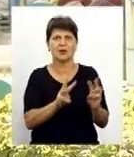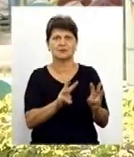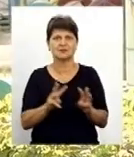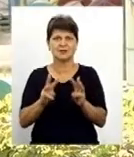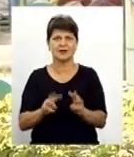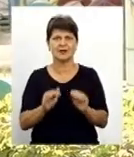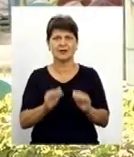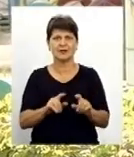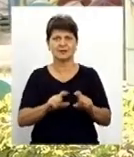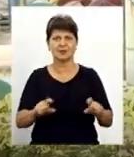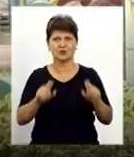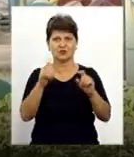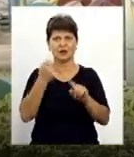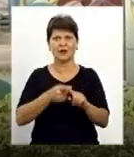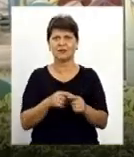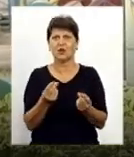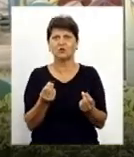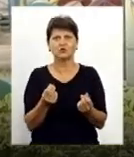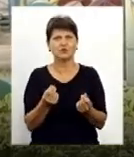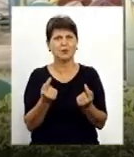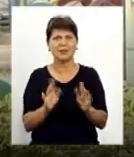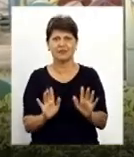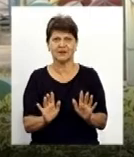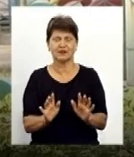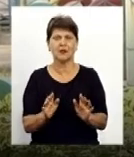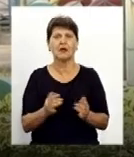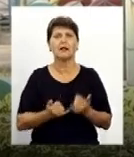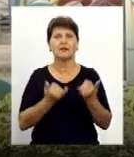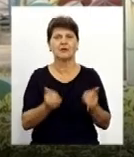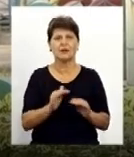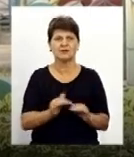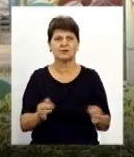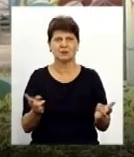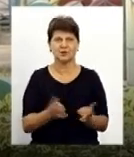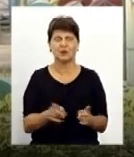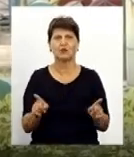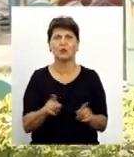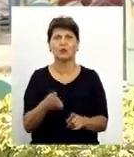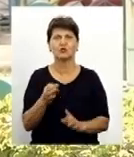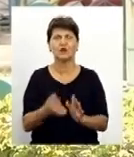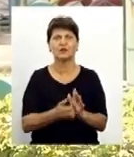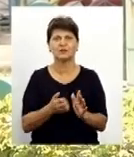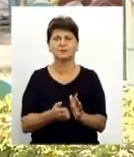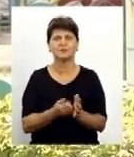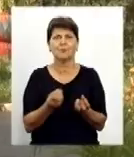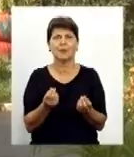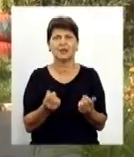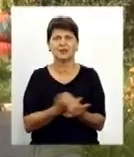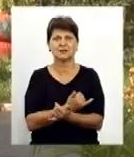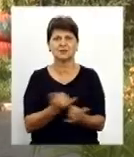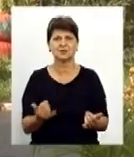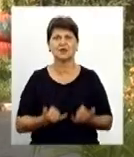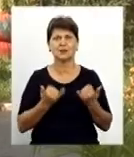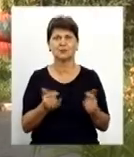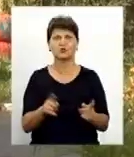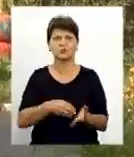Ця сума невелика, проте для садочка вона просто конче необхідна, тому що не вистачає матеріального забезпечення для того,